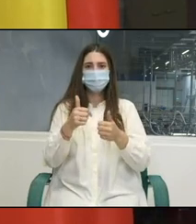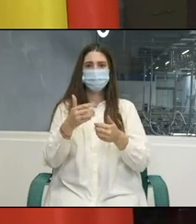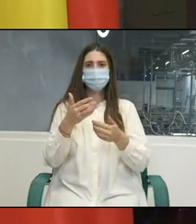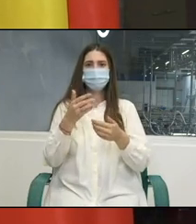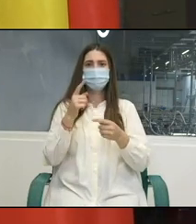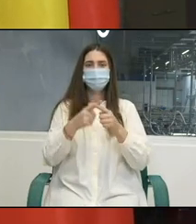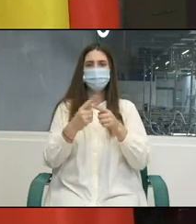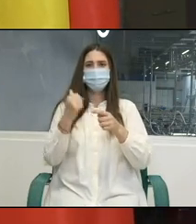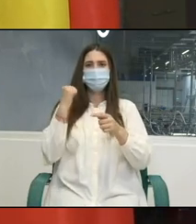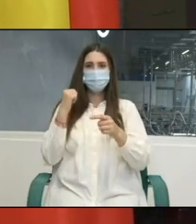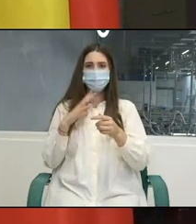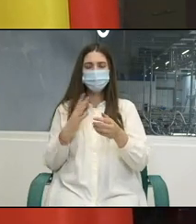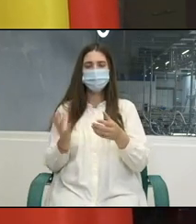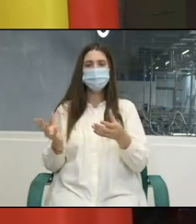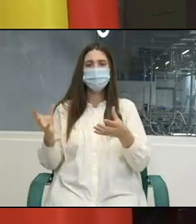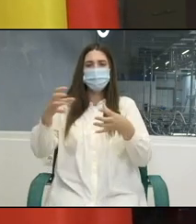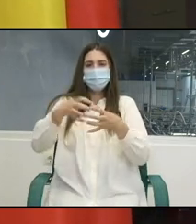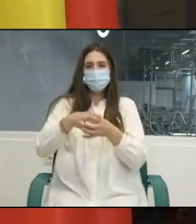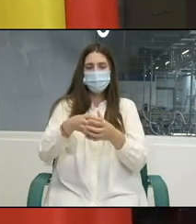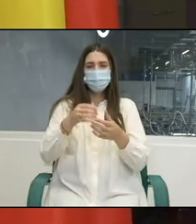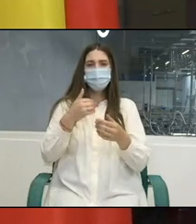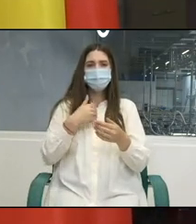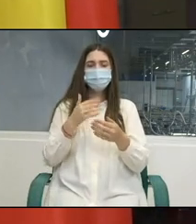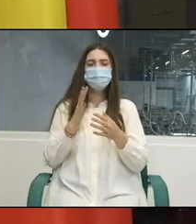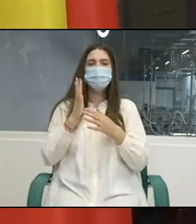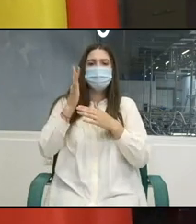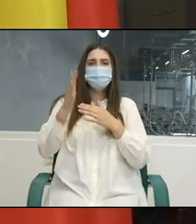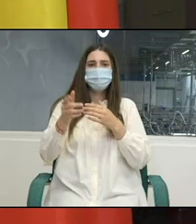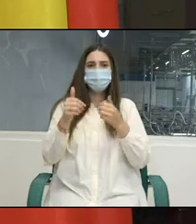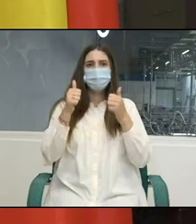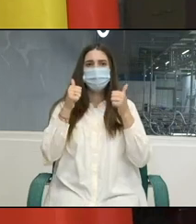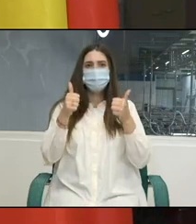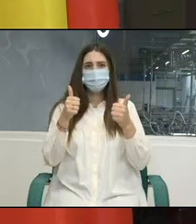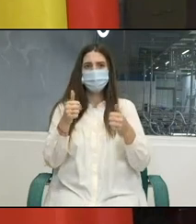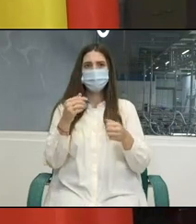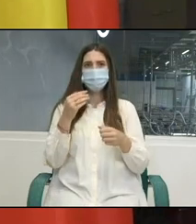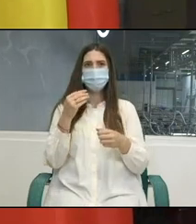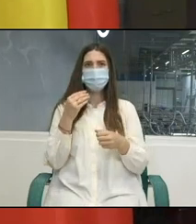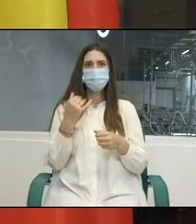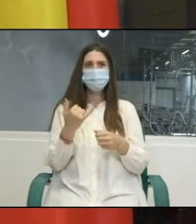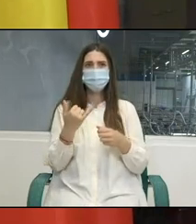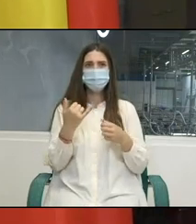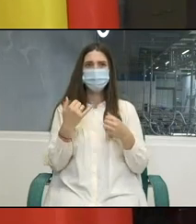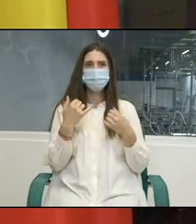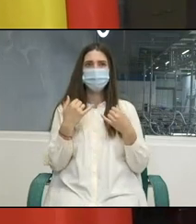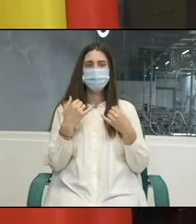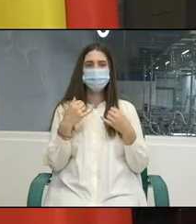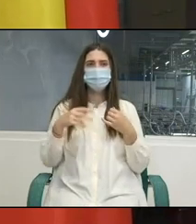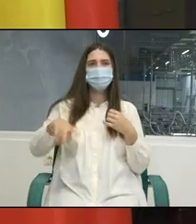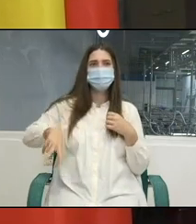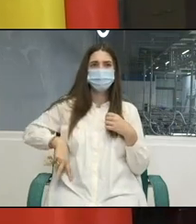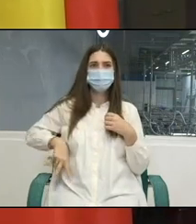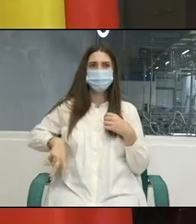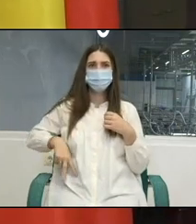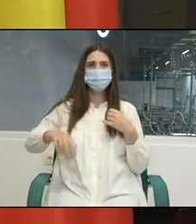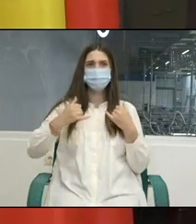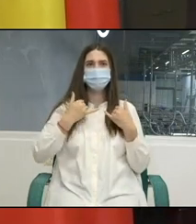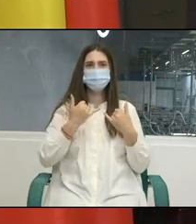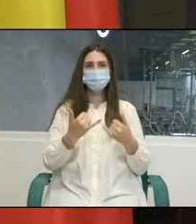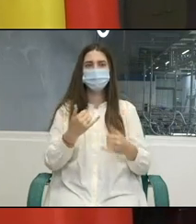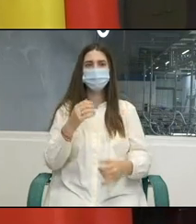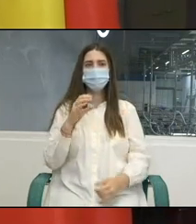dorim să construim și mai departe. Ofer cuvântul acum domnului director Marcus